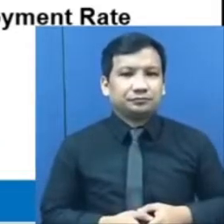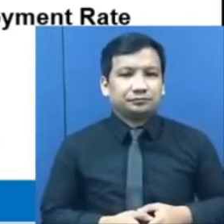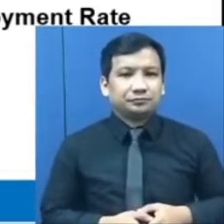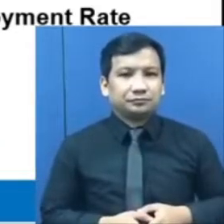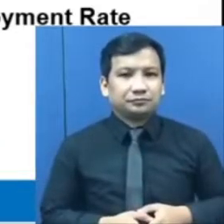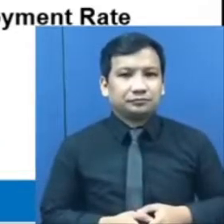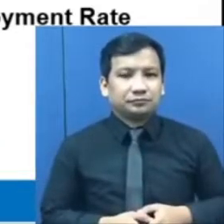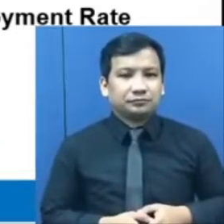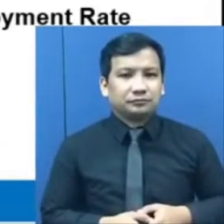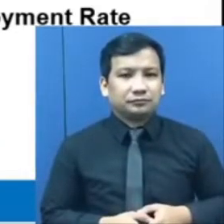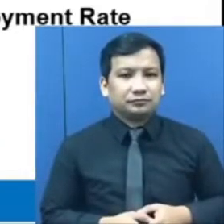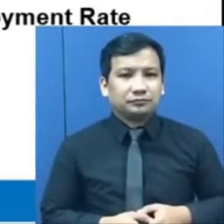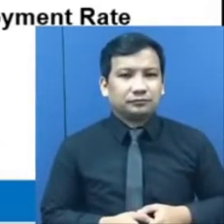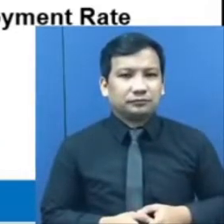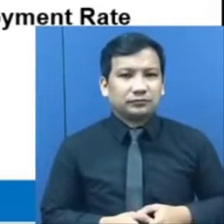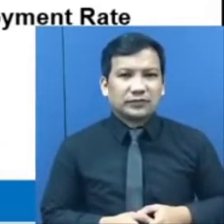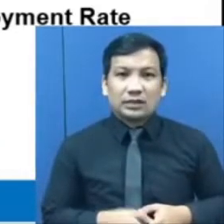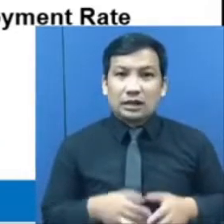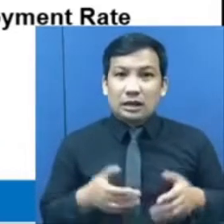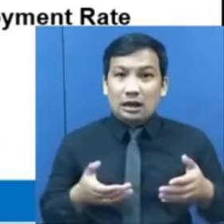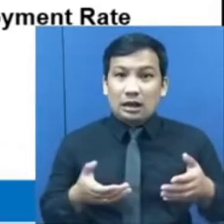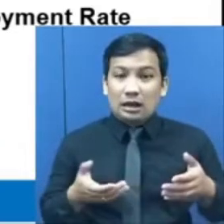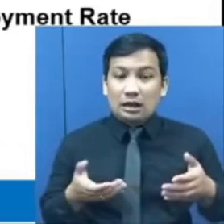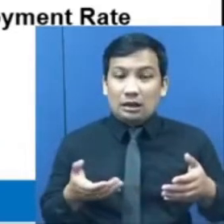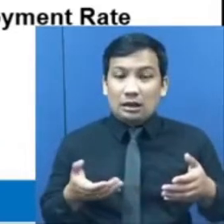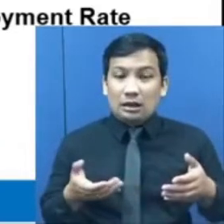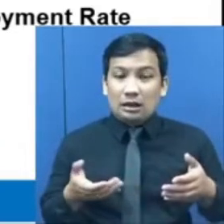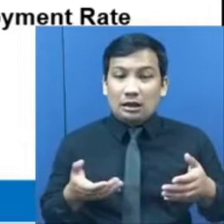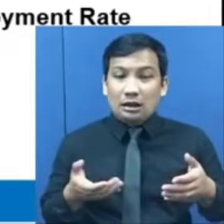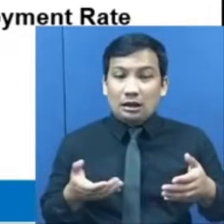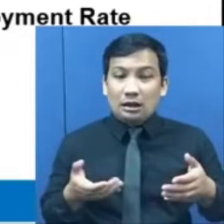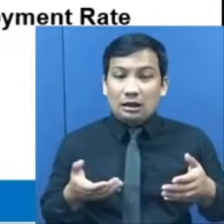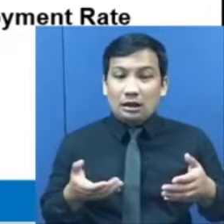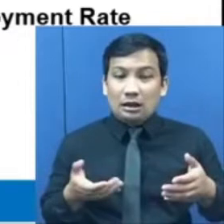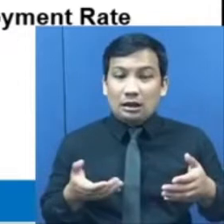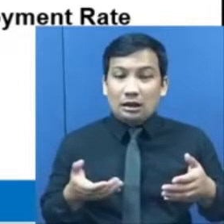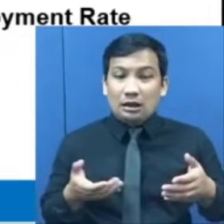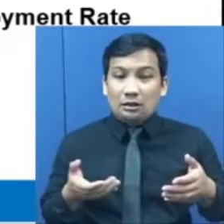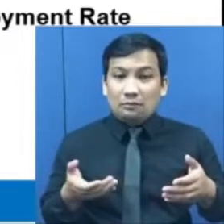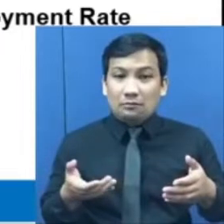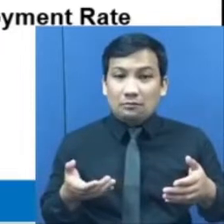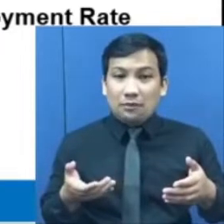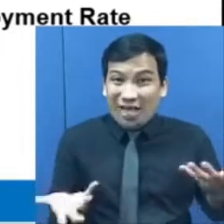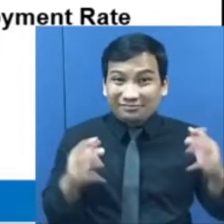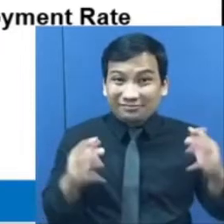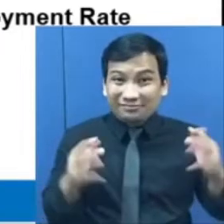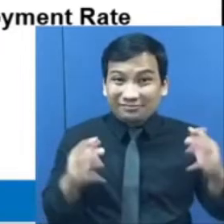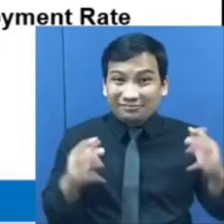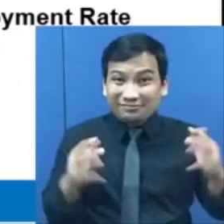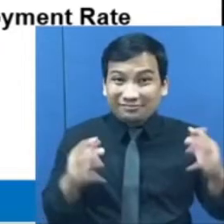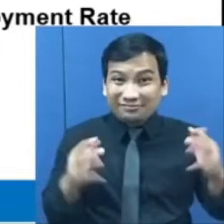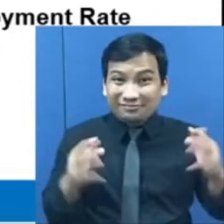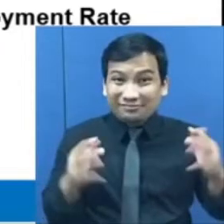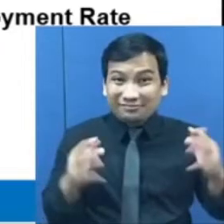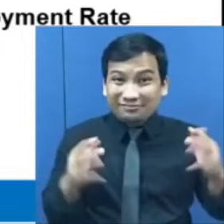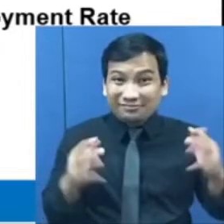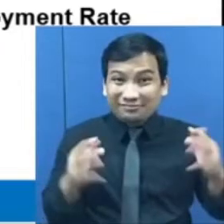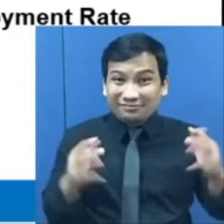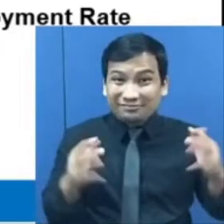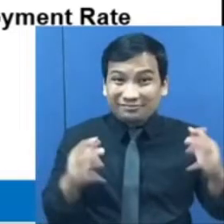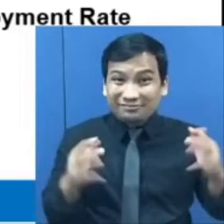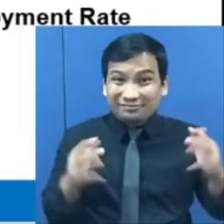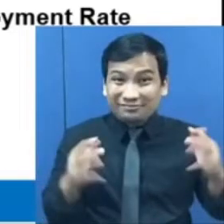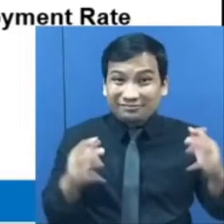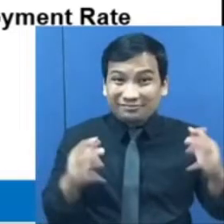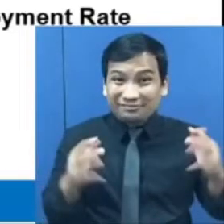Samantala, ang unemployment rate naman ay naitalang pinakamataas noong Abril 2020 ay bumaba noong Hulyo